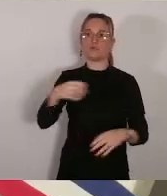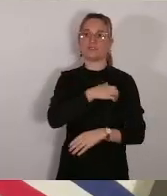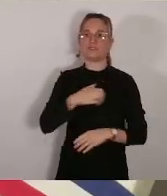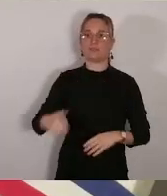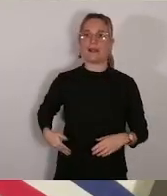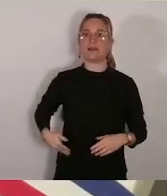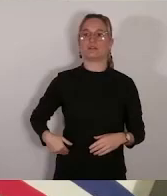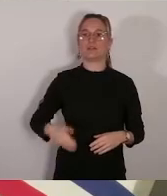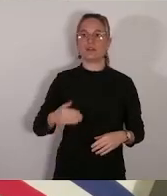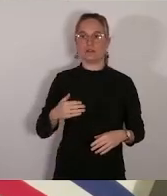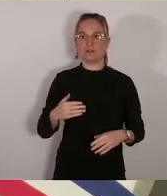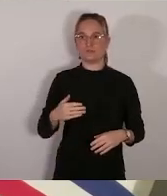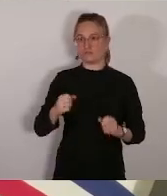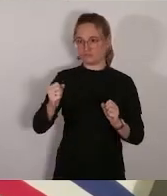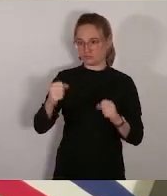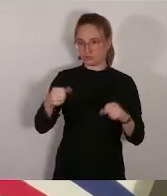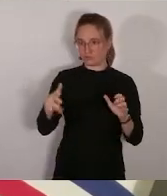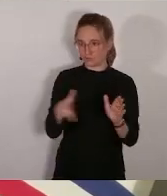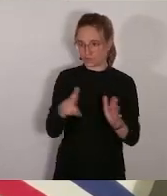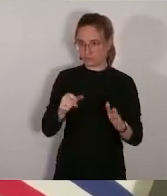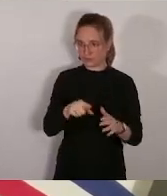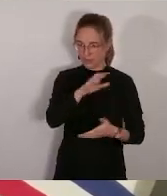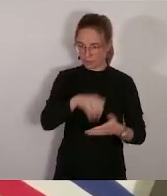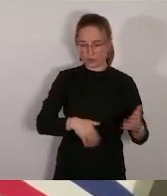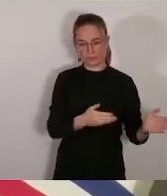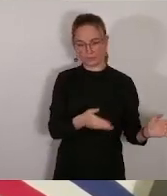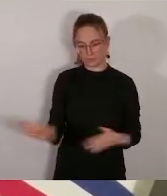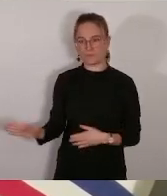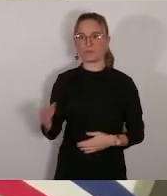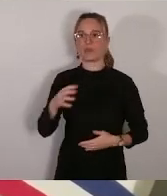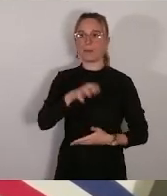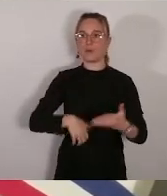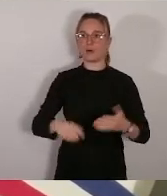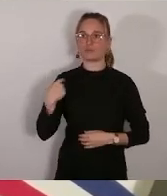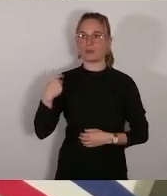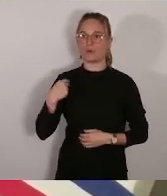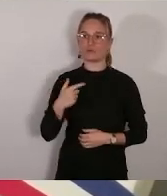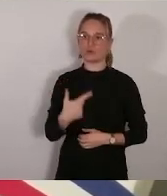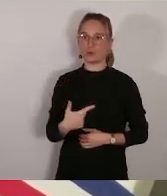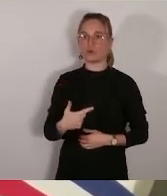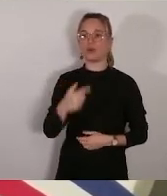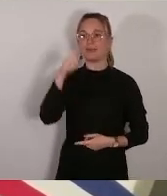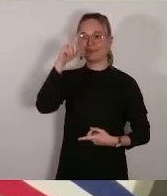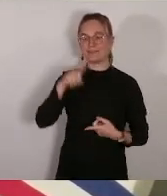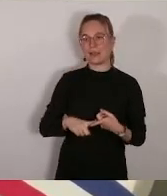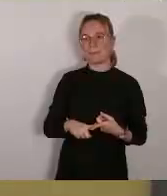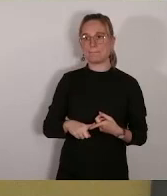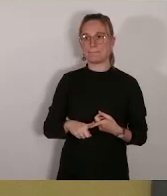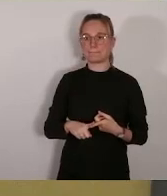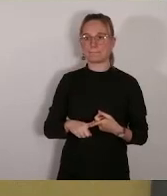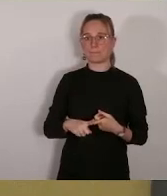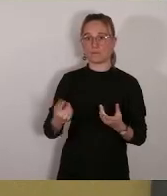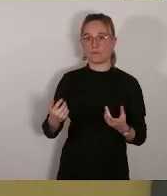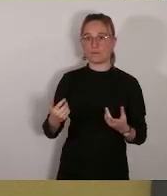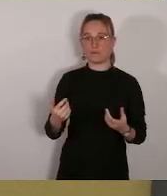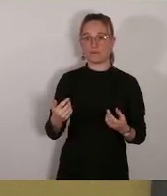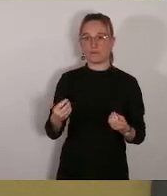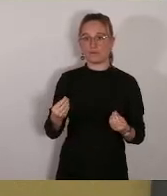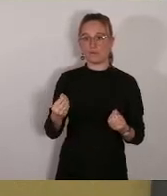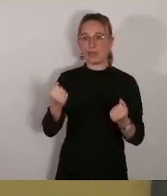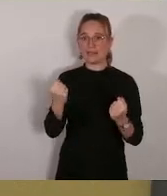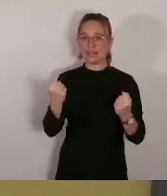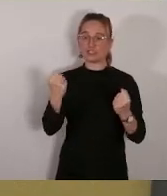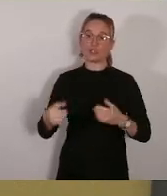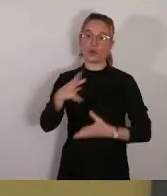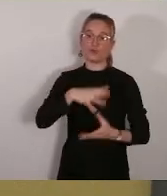Tabac sur les énergies renouvelables. Merci, madame la maire. Bon,